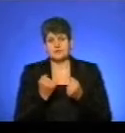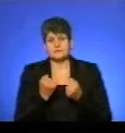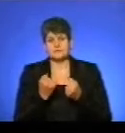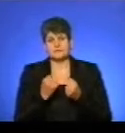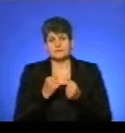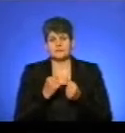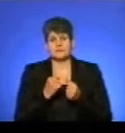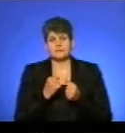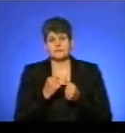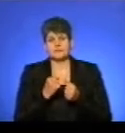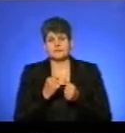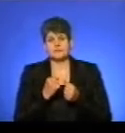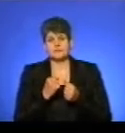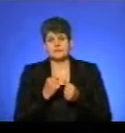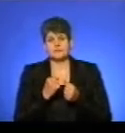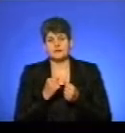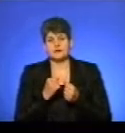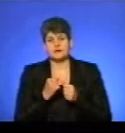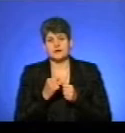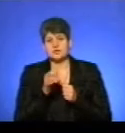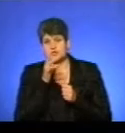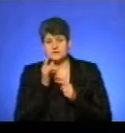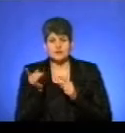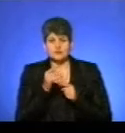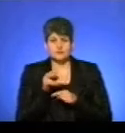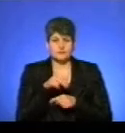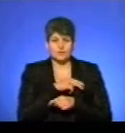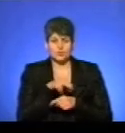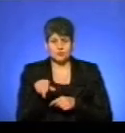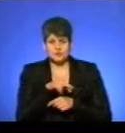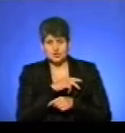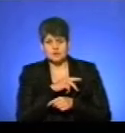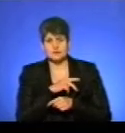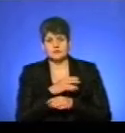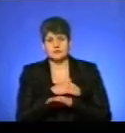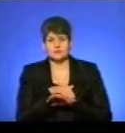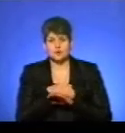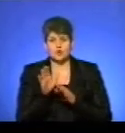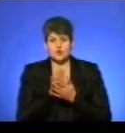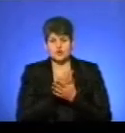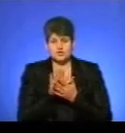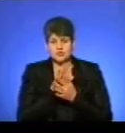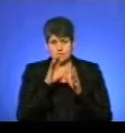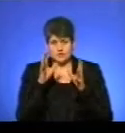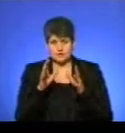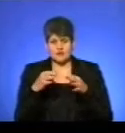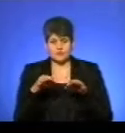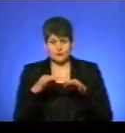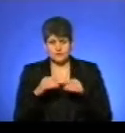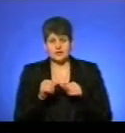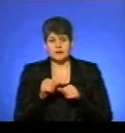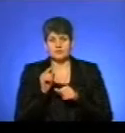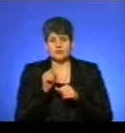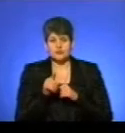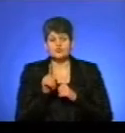виходячи через певний час на повітря і розчищаючи автомобіль, який, крім того, що